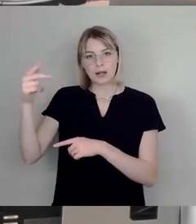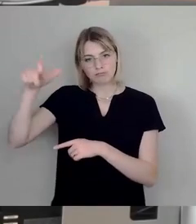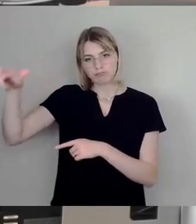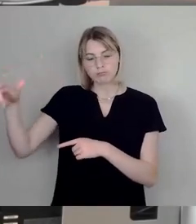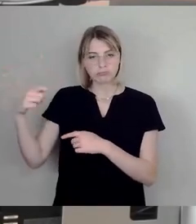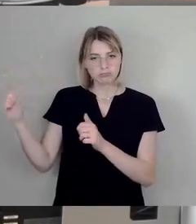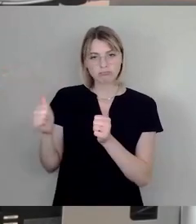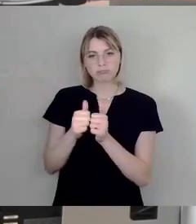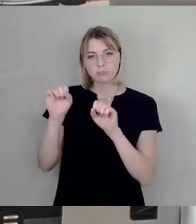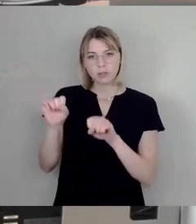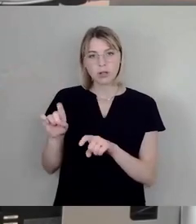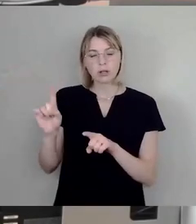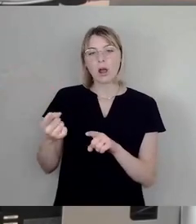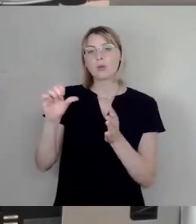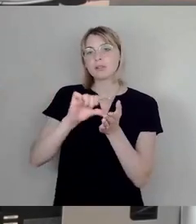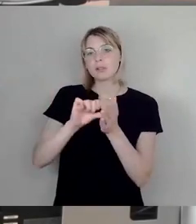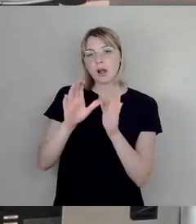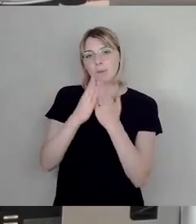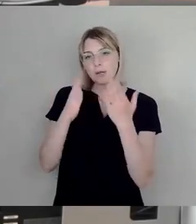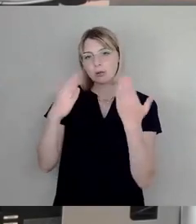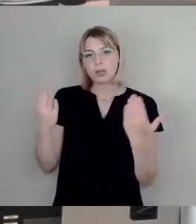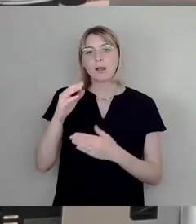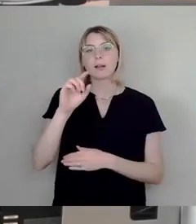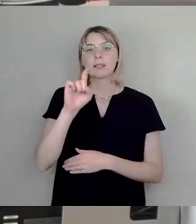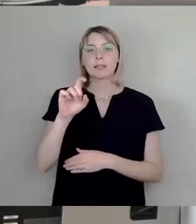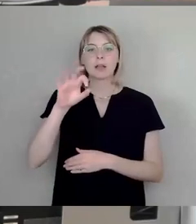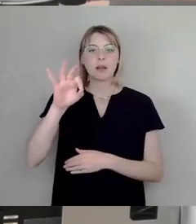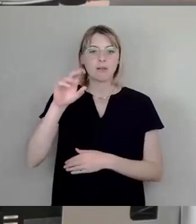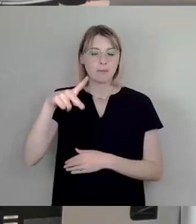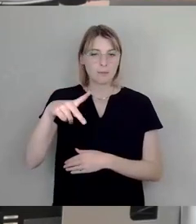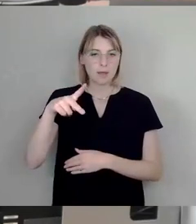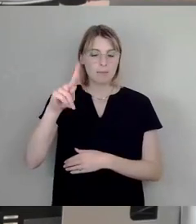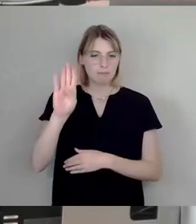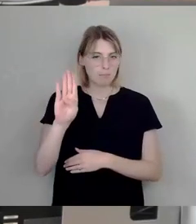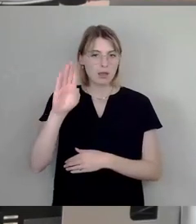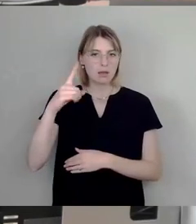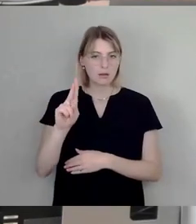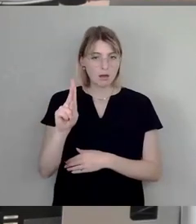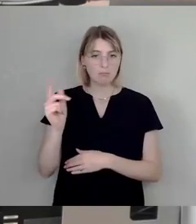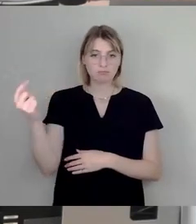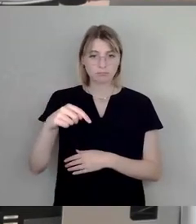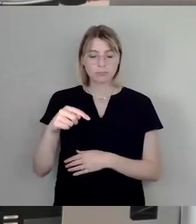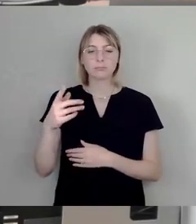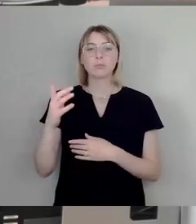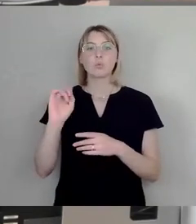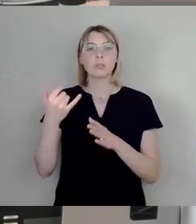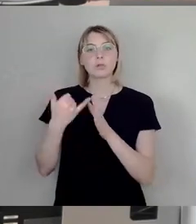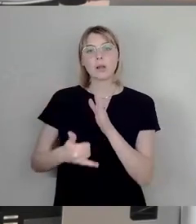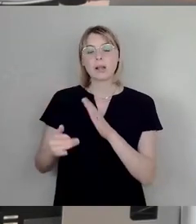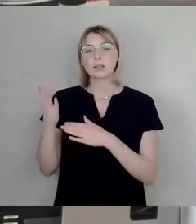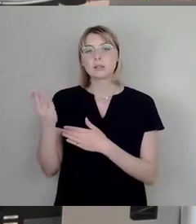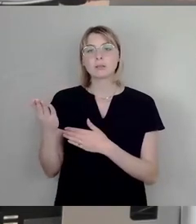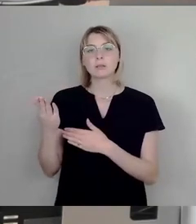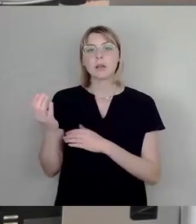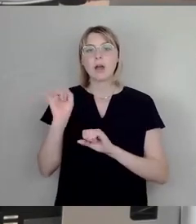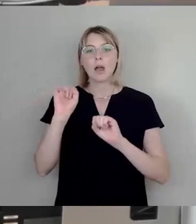Zentralbibliothek, den ZFBK und dem Cosmo Wissenschaftsforum und zuletzt auch mit unserem agilen Partner